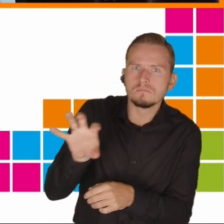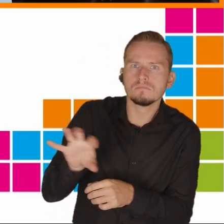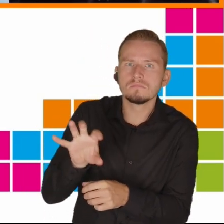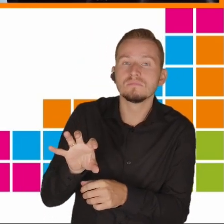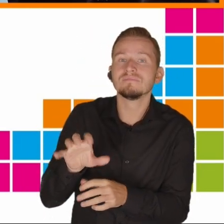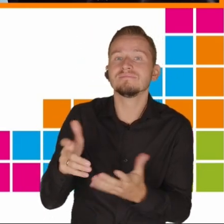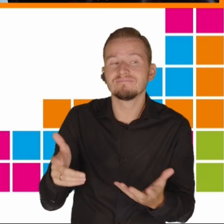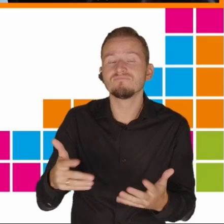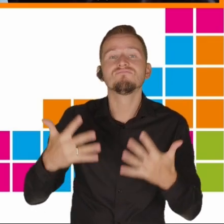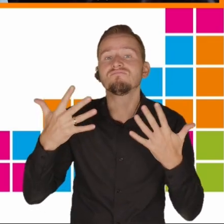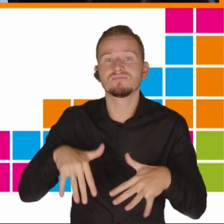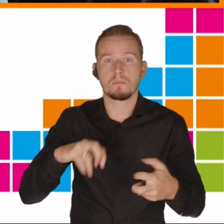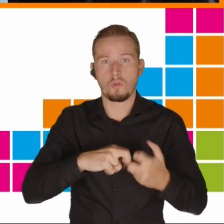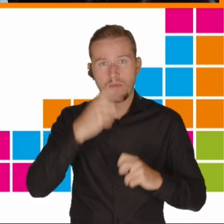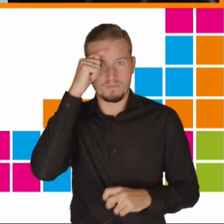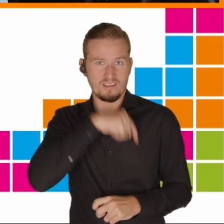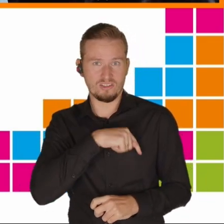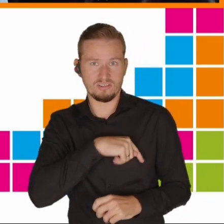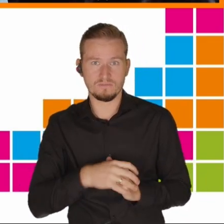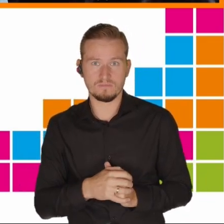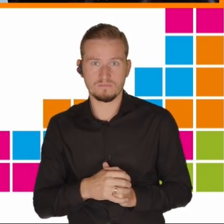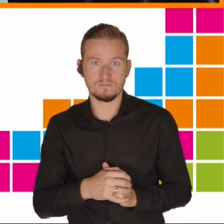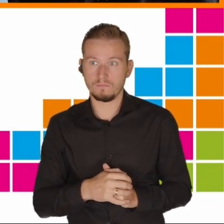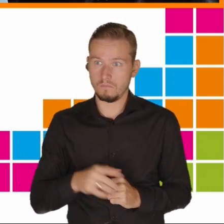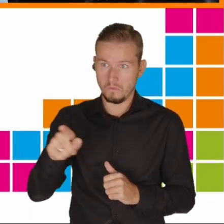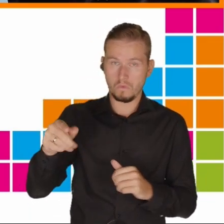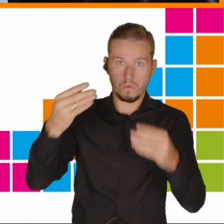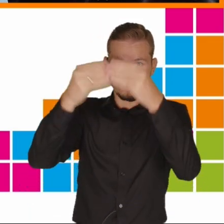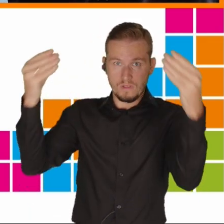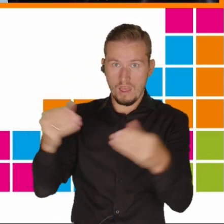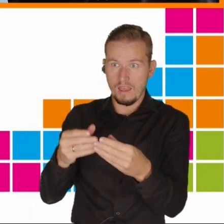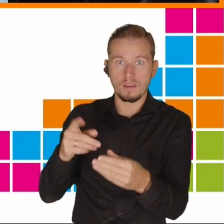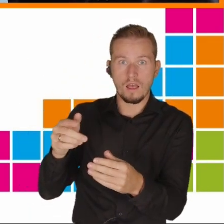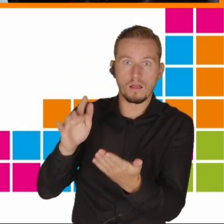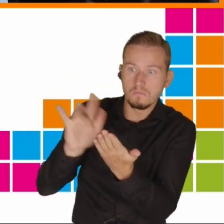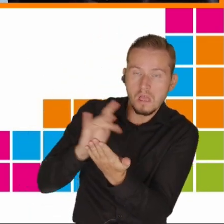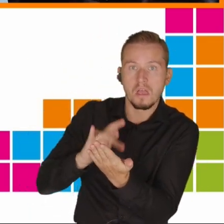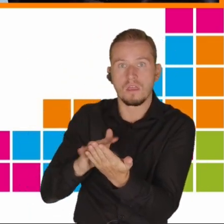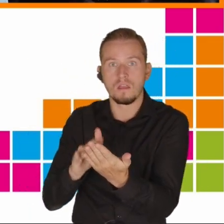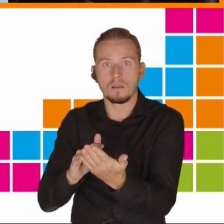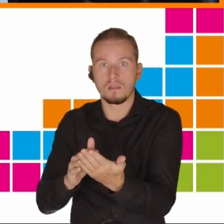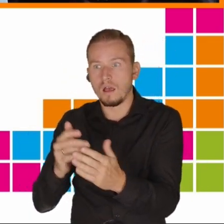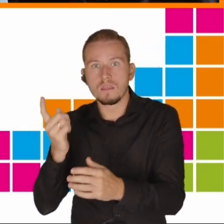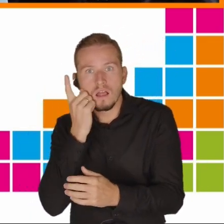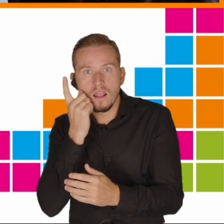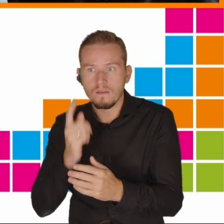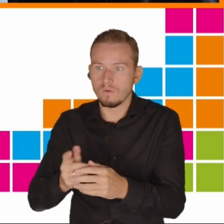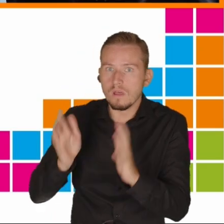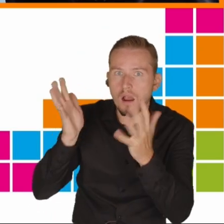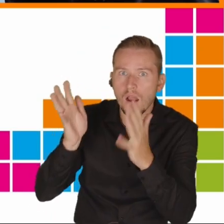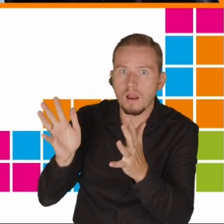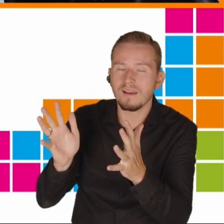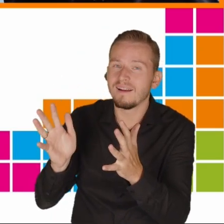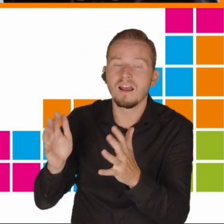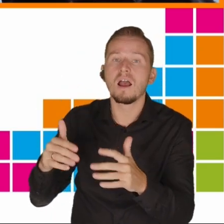problemów psychicznych. Nie sam czas ekranowy, ale to, do jakiej grupy społeczno-ekonomicznej ktoś należy